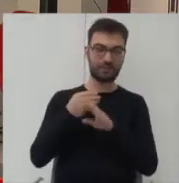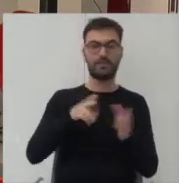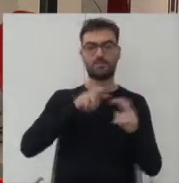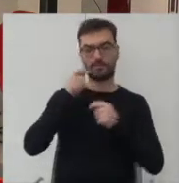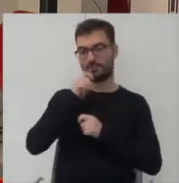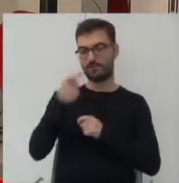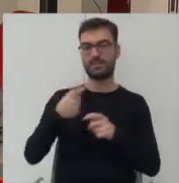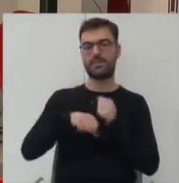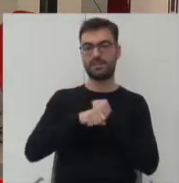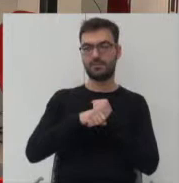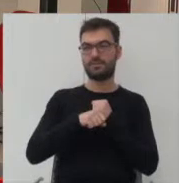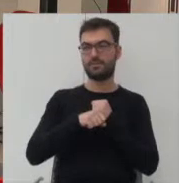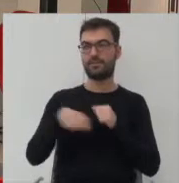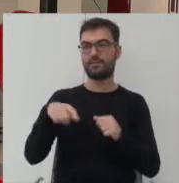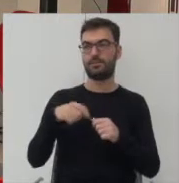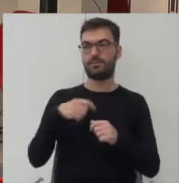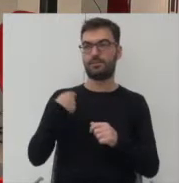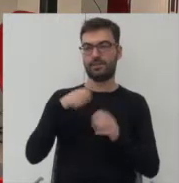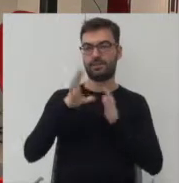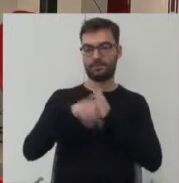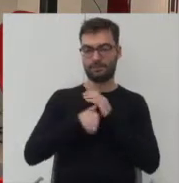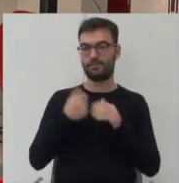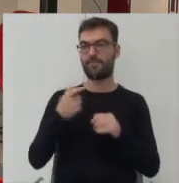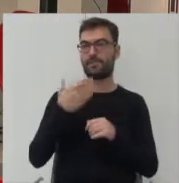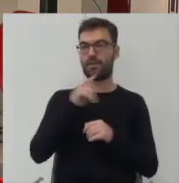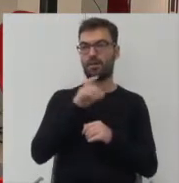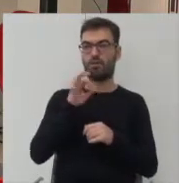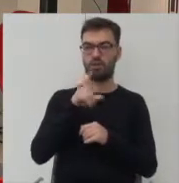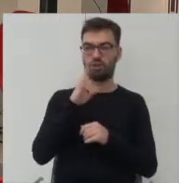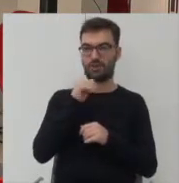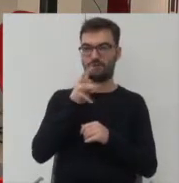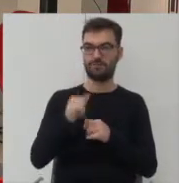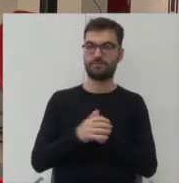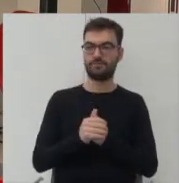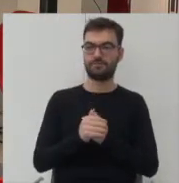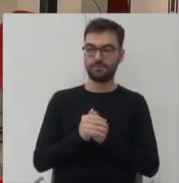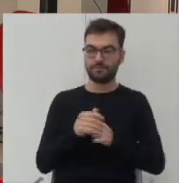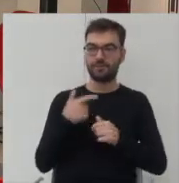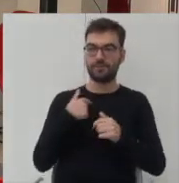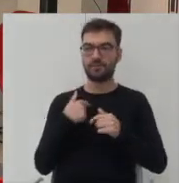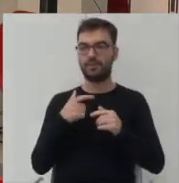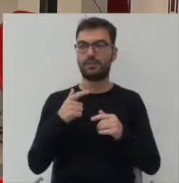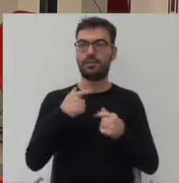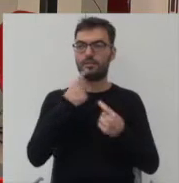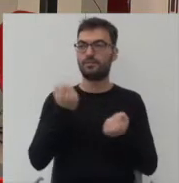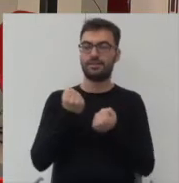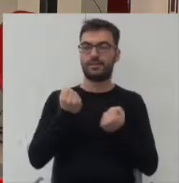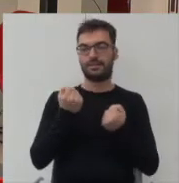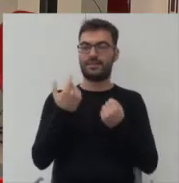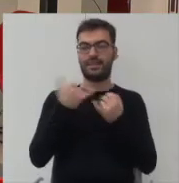zastępcy prezydenta Michałowi Olszewskiemu. Tak, ja bardziej powiem coś inspirującego niż